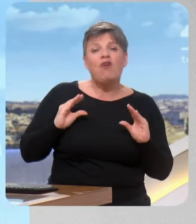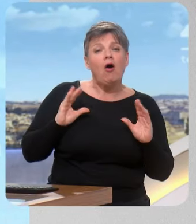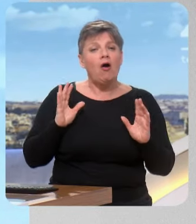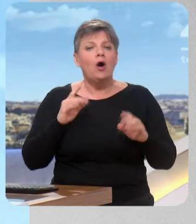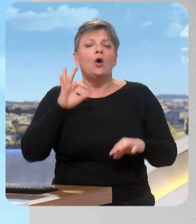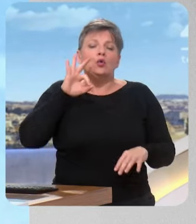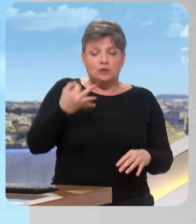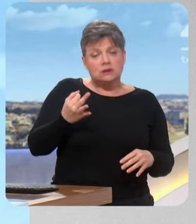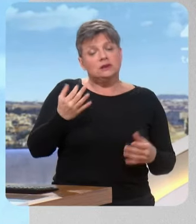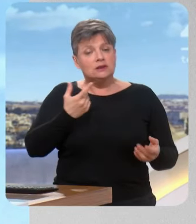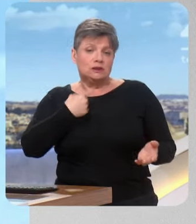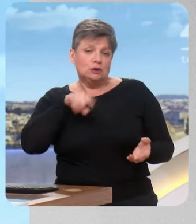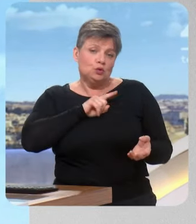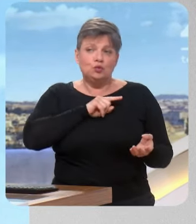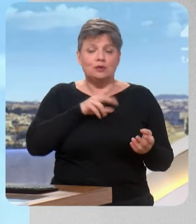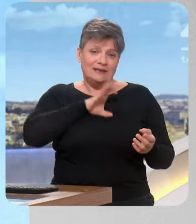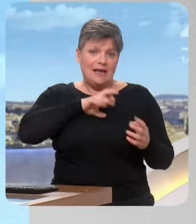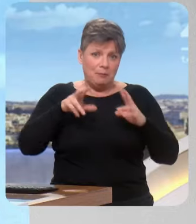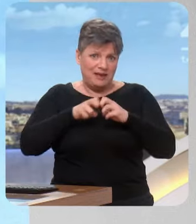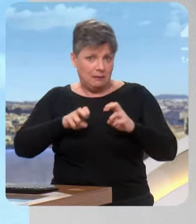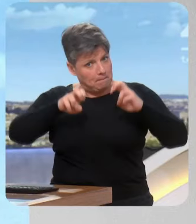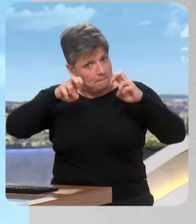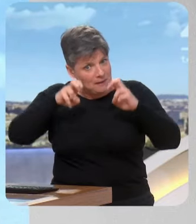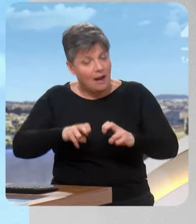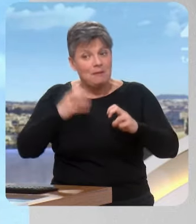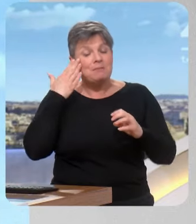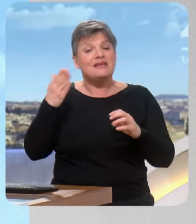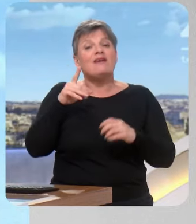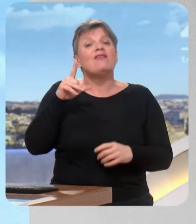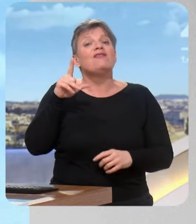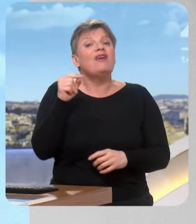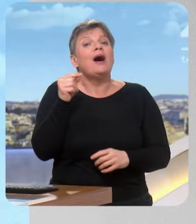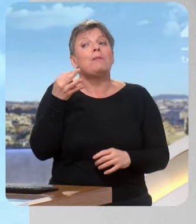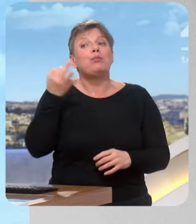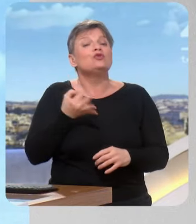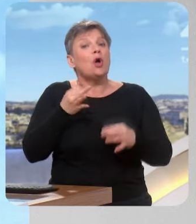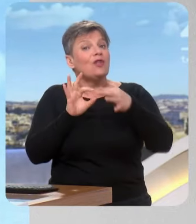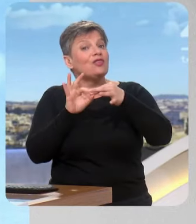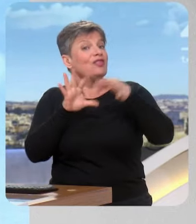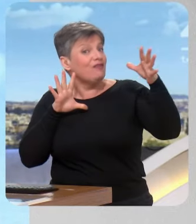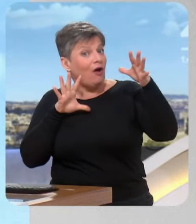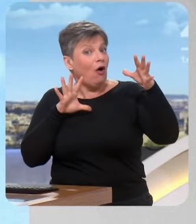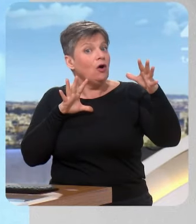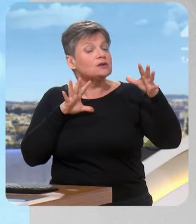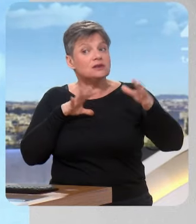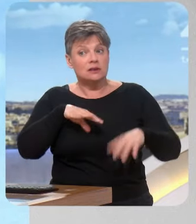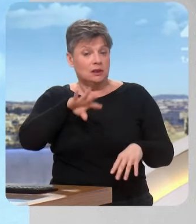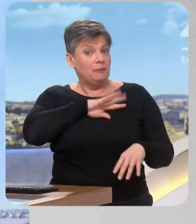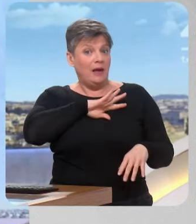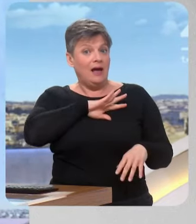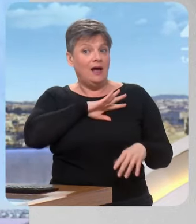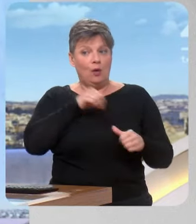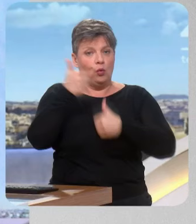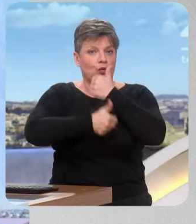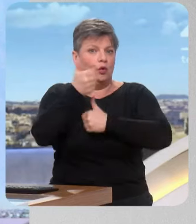en fait, notre modèle économique, c'est de proposer les prix les plus bas. Par contre, lorsqu'on arrive à 20%, c'est l'objet de l'étude et c'est une réalité, c'est intimement lié à la pression